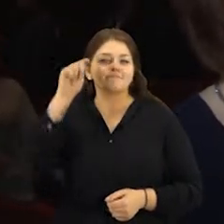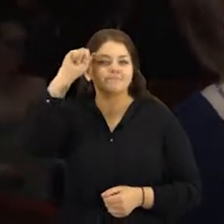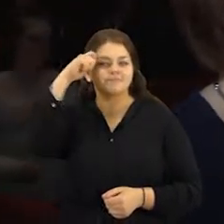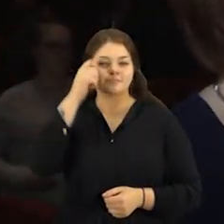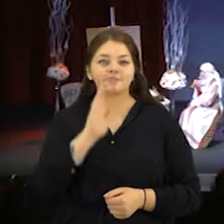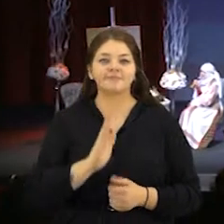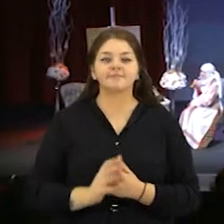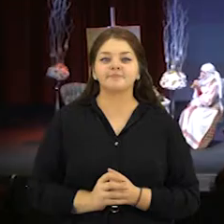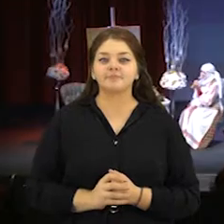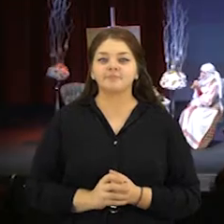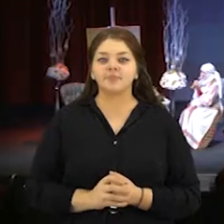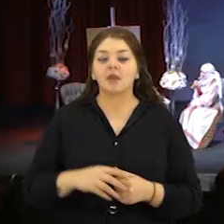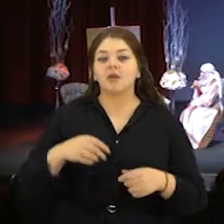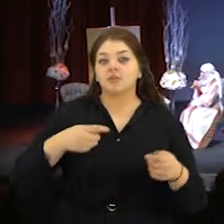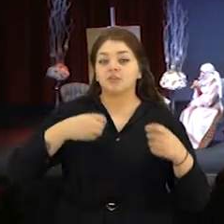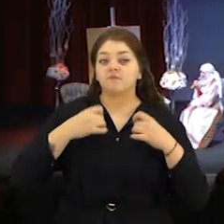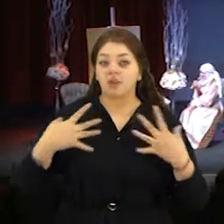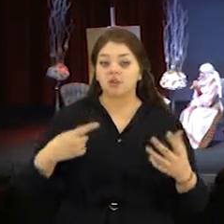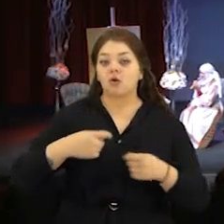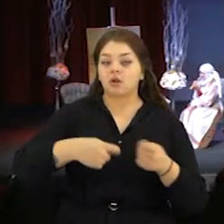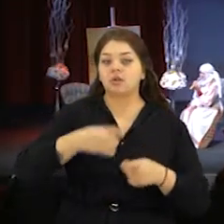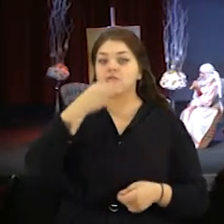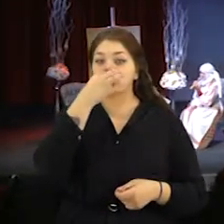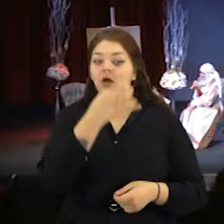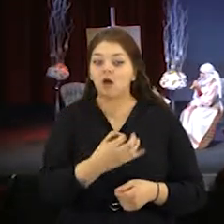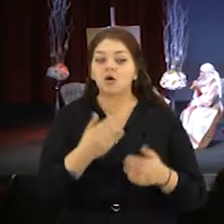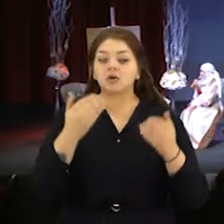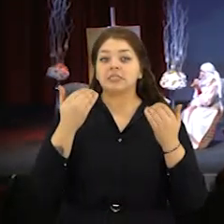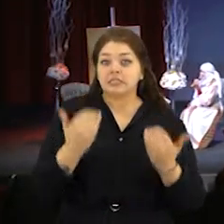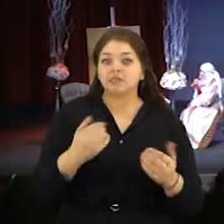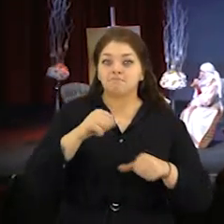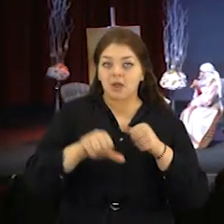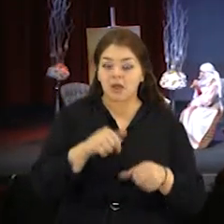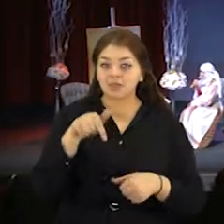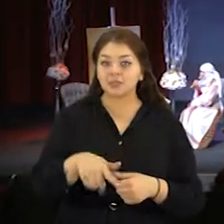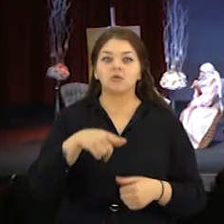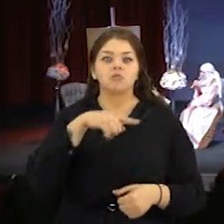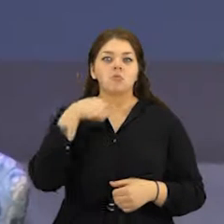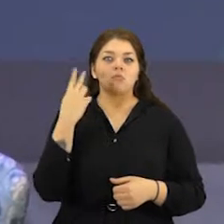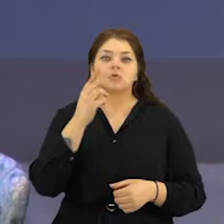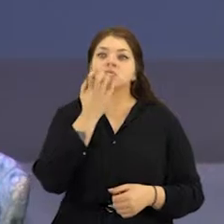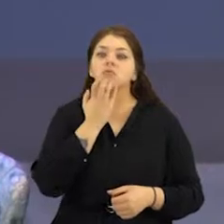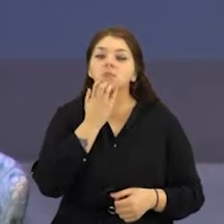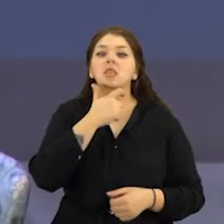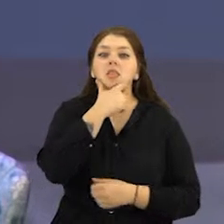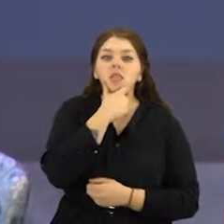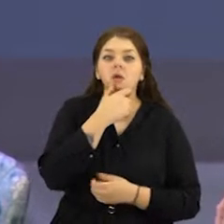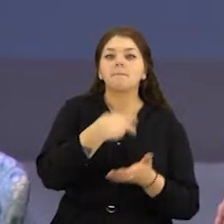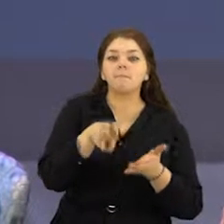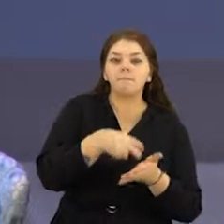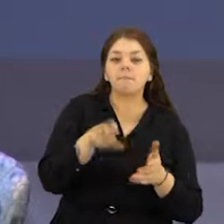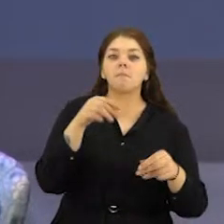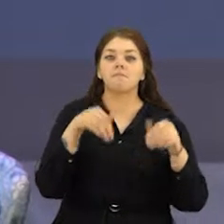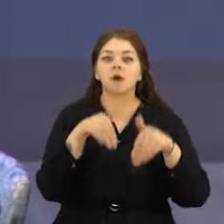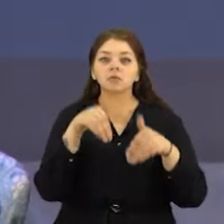prisimins. Pasakrenginio organizatorių šių metų šventė sulaukė didžiausio žiūrovų palaikymu nei prieš tai buvusios. Etin daug